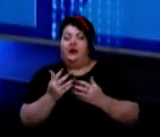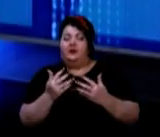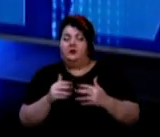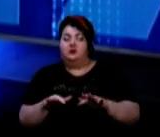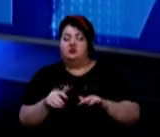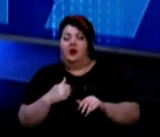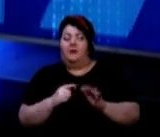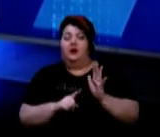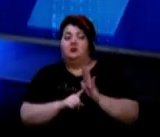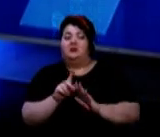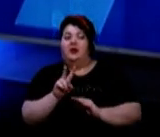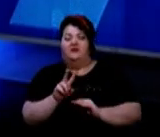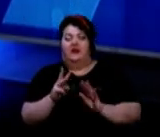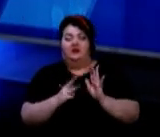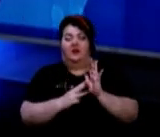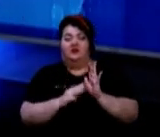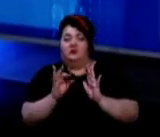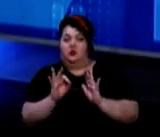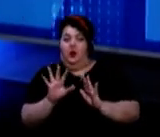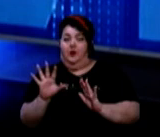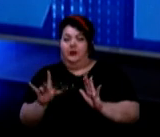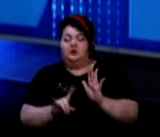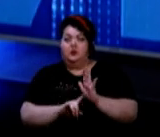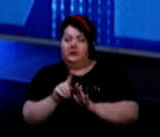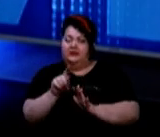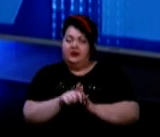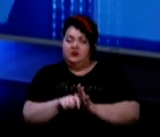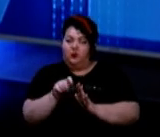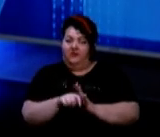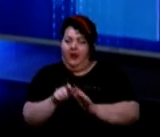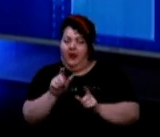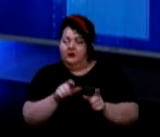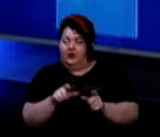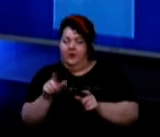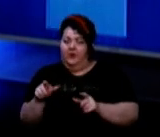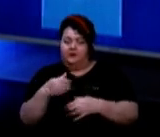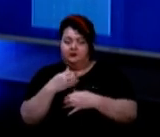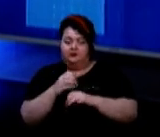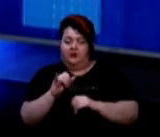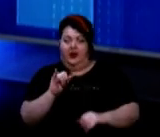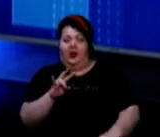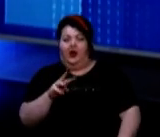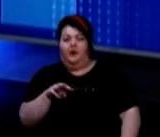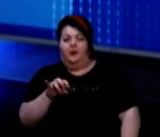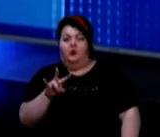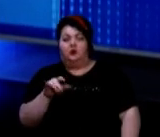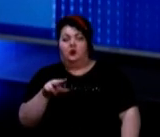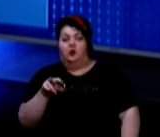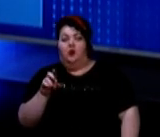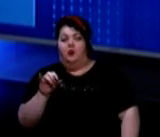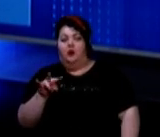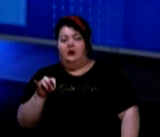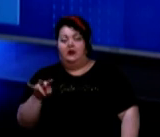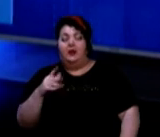Ми з 28.05 започаткували тестування на імуноглобуліни М. Тобто, колега